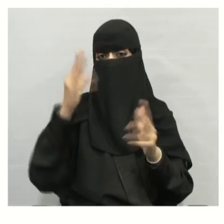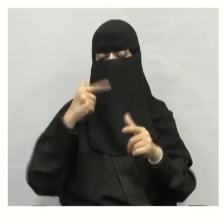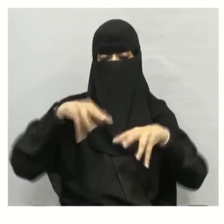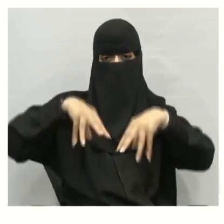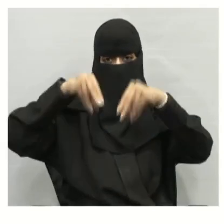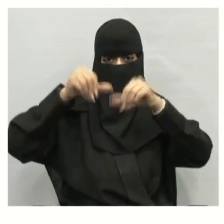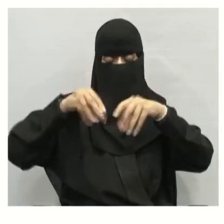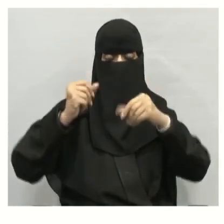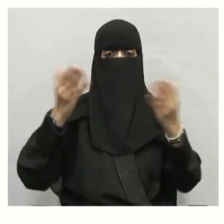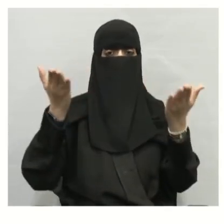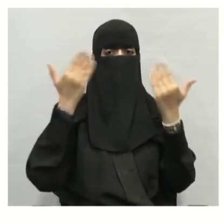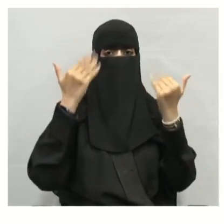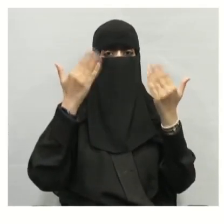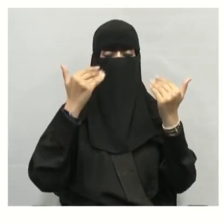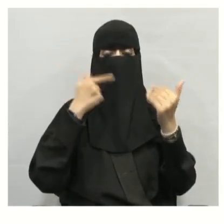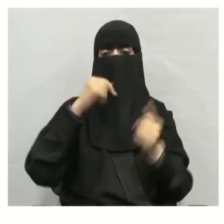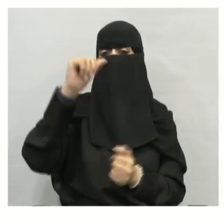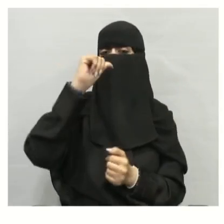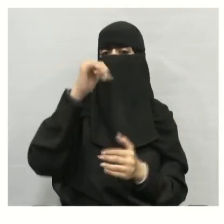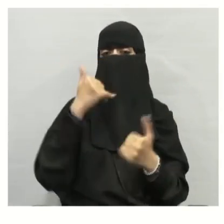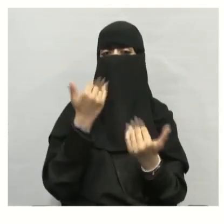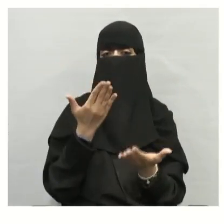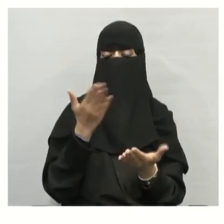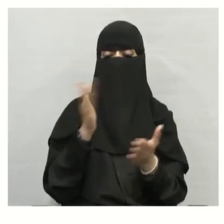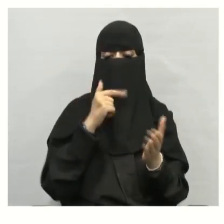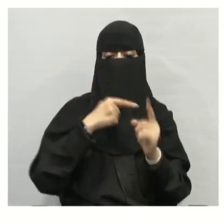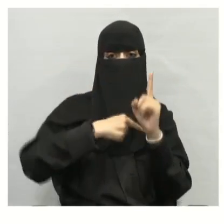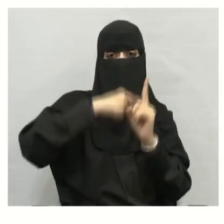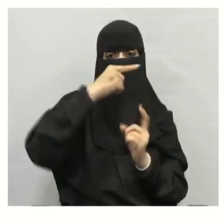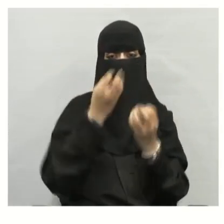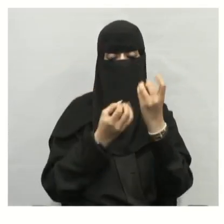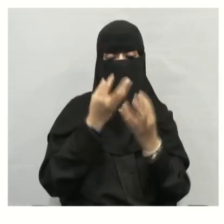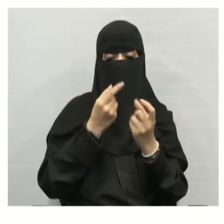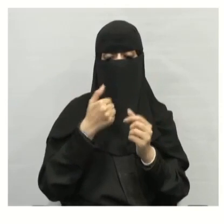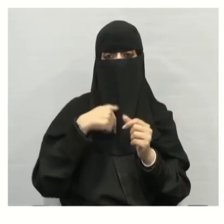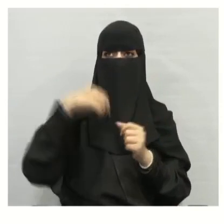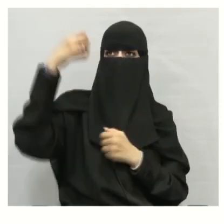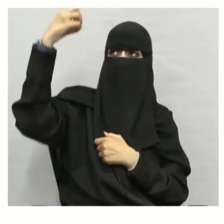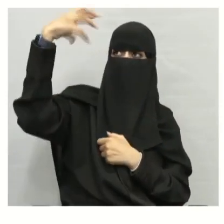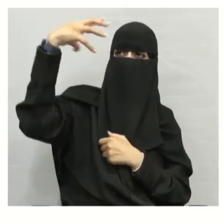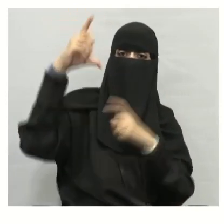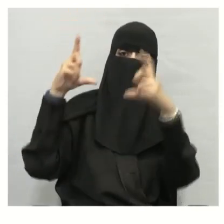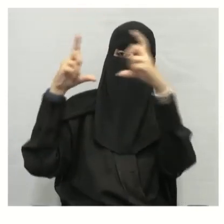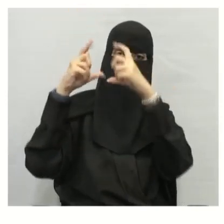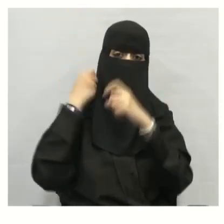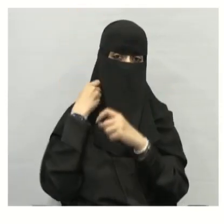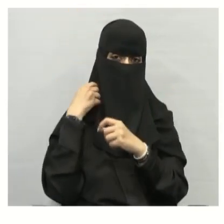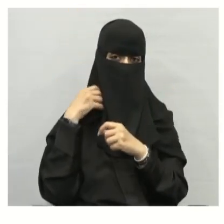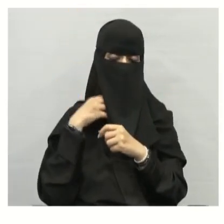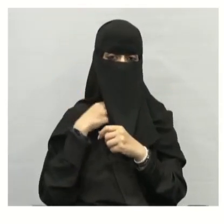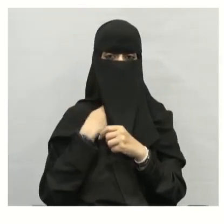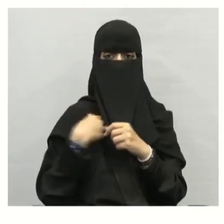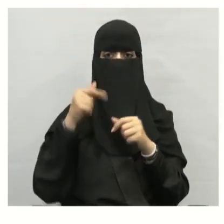الهواء، الماء، درجة الحرارة، وضوء الشمس إذن هي